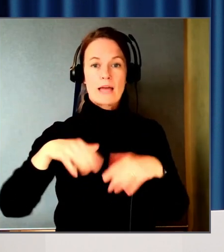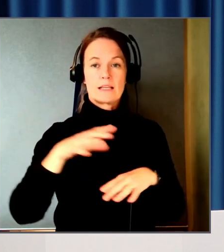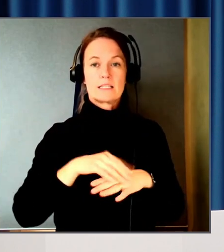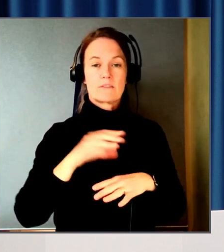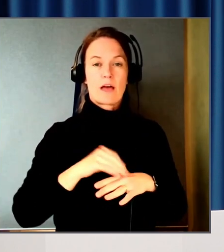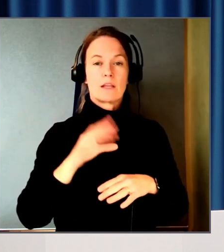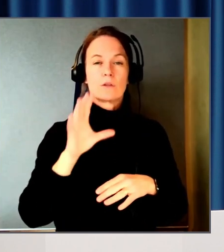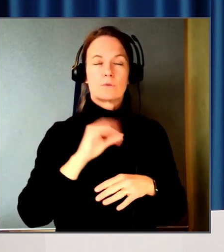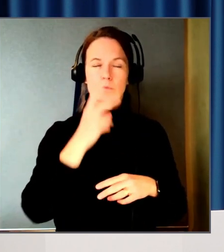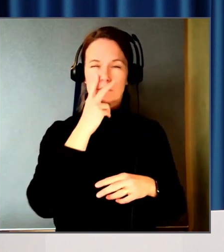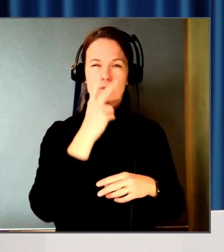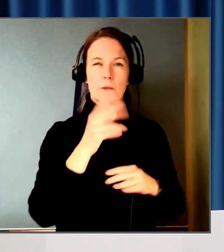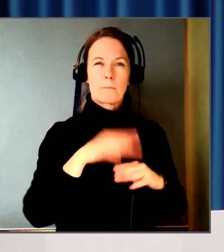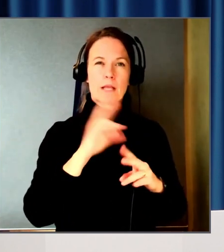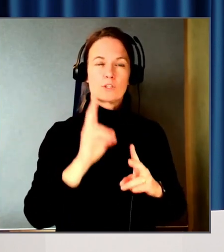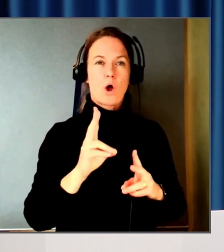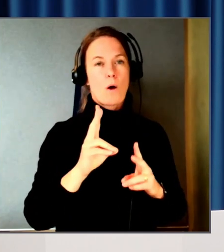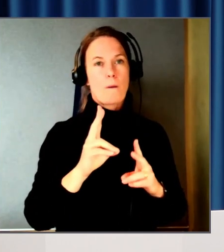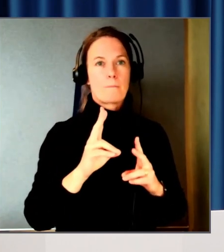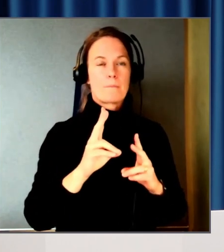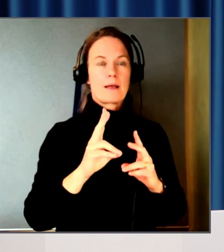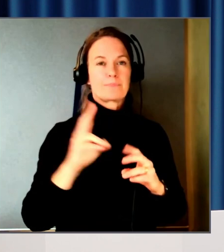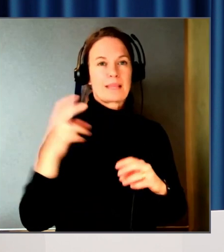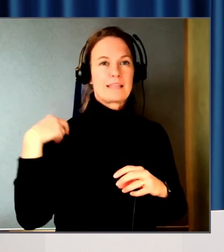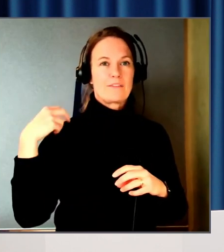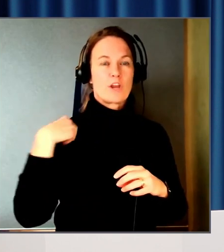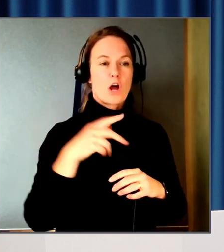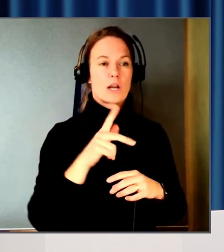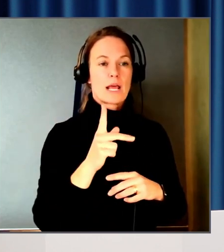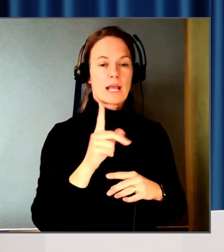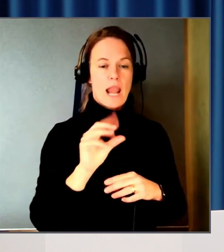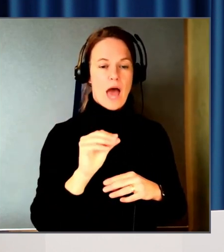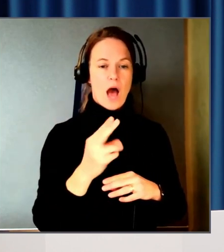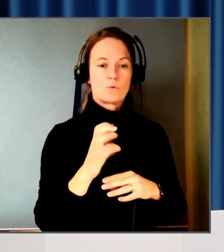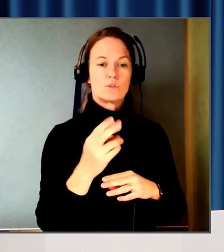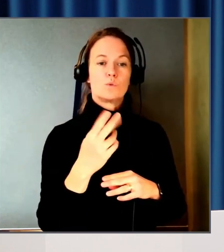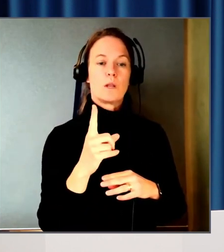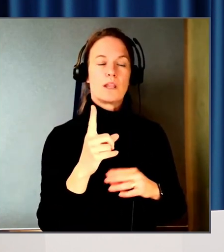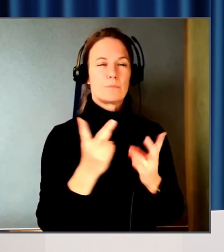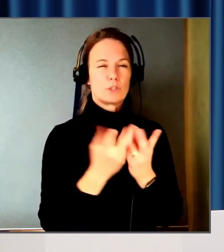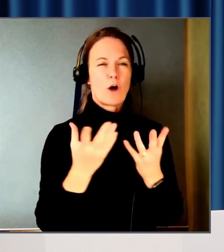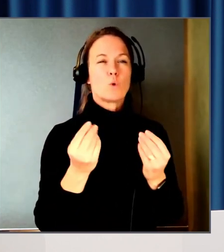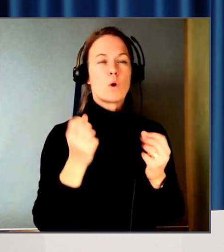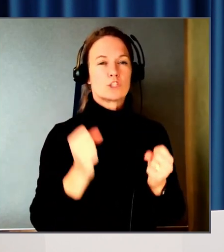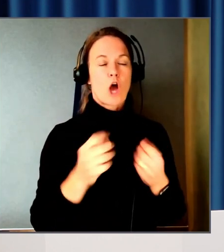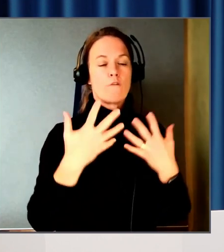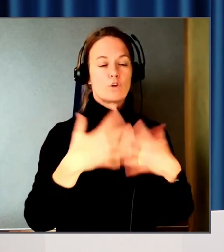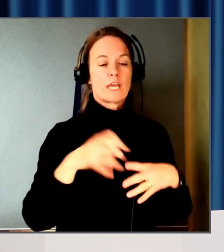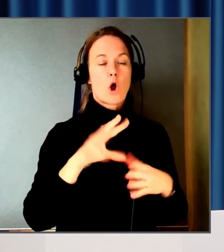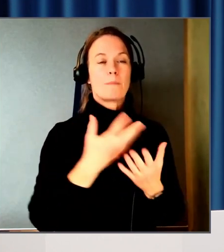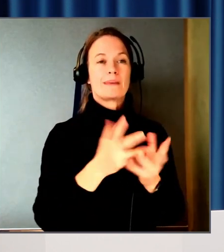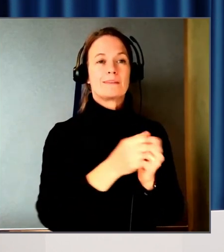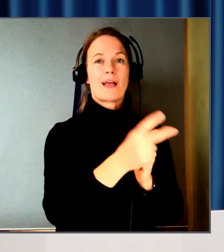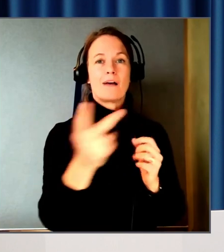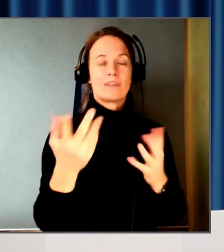Så såg vi den mer som en generalklausul. Det vill säga att den ska fungera när ingenting annat fungerar. Den